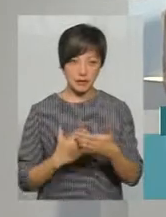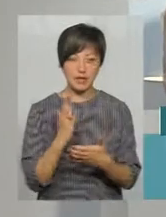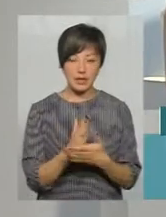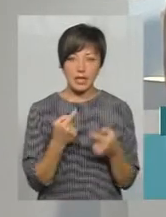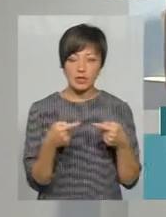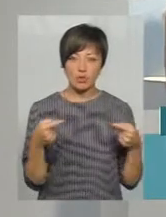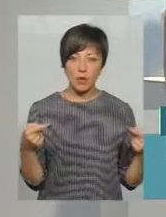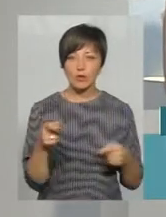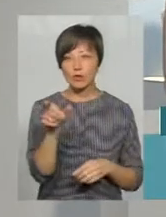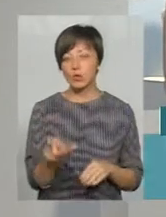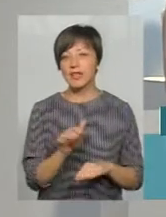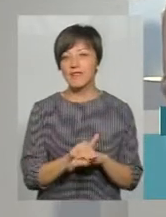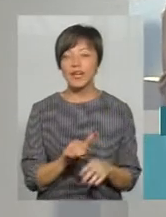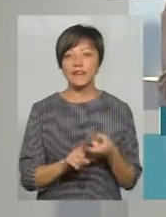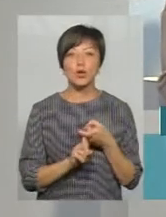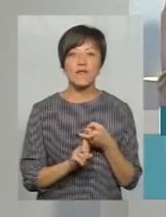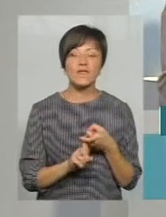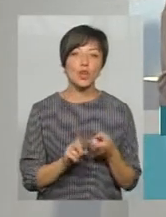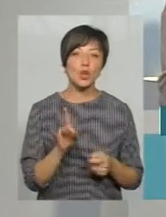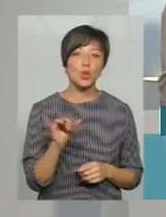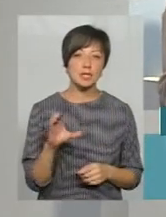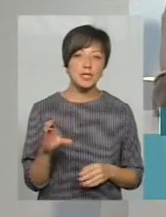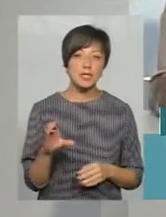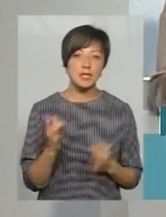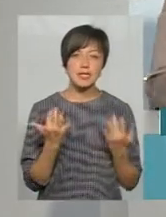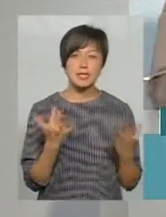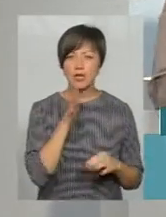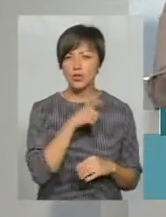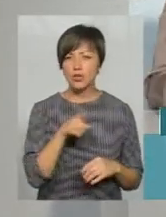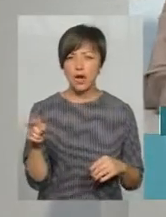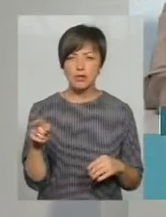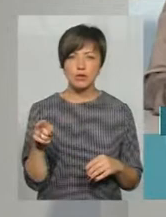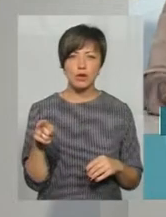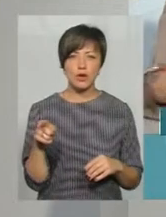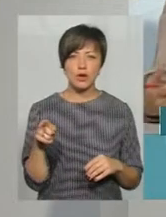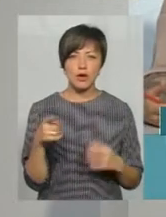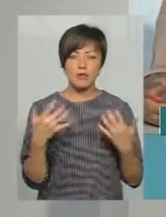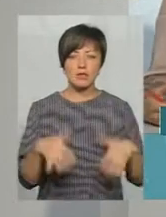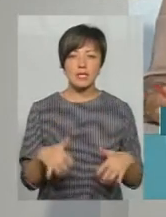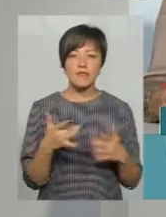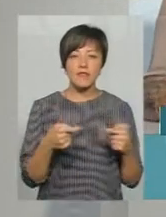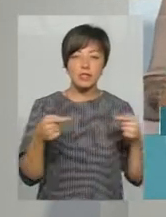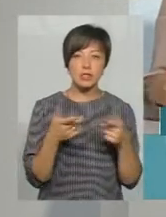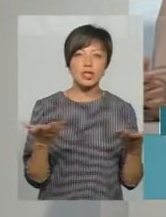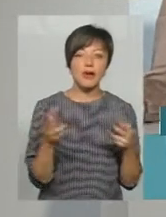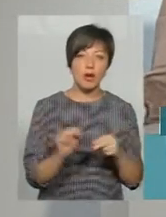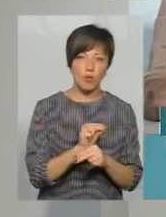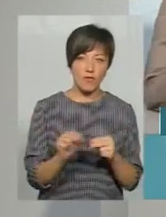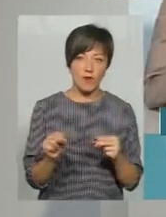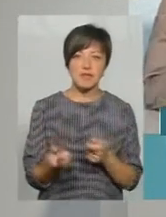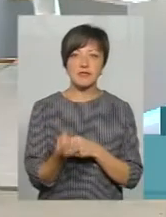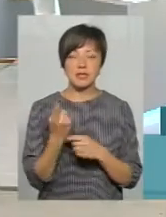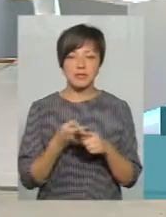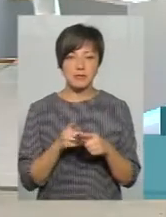в людини виявлено вірус, то скільки часу йде на те, щоб все ж таки визначити, яке лікування потрібне, скільки